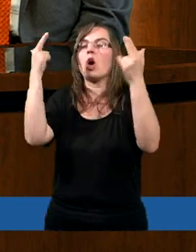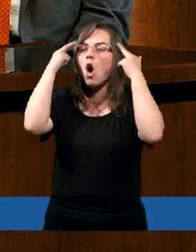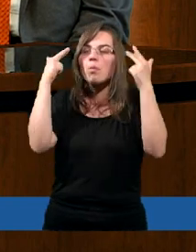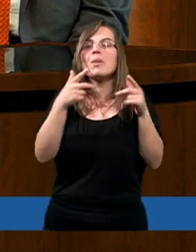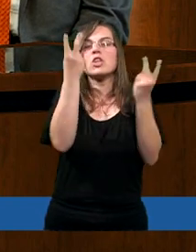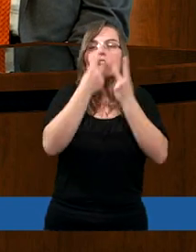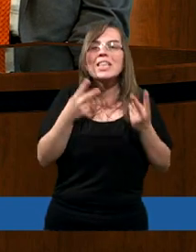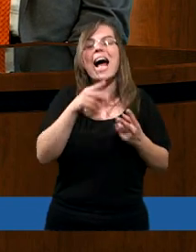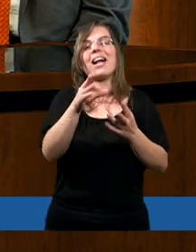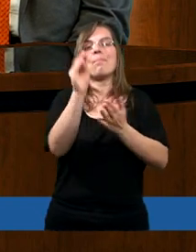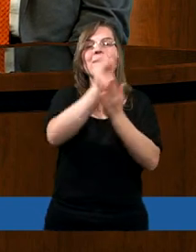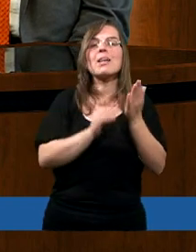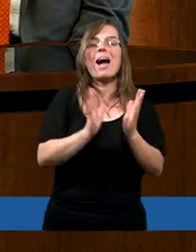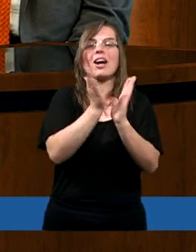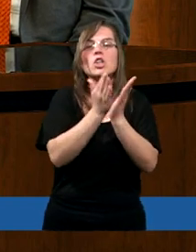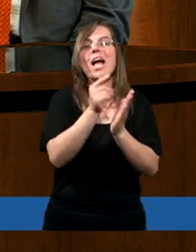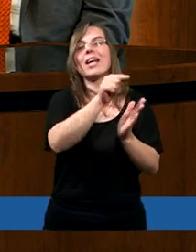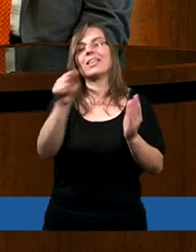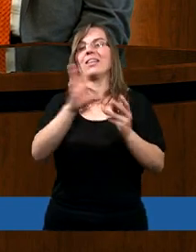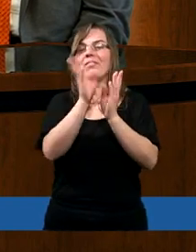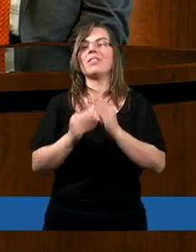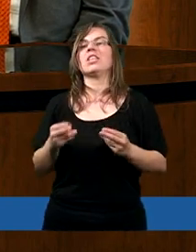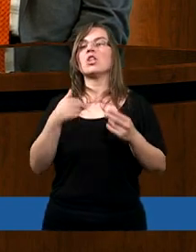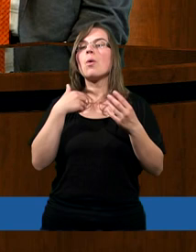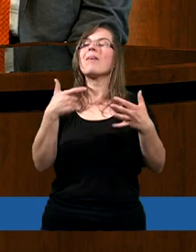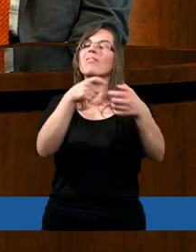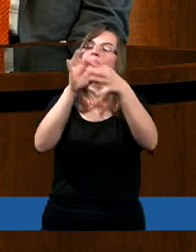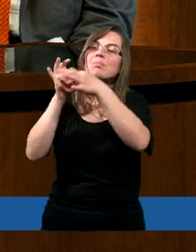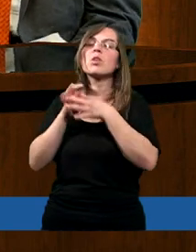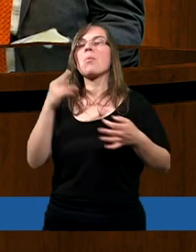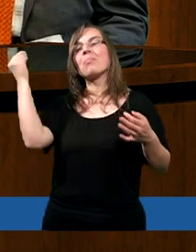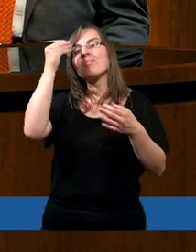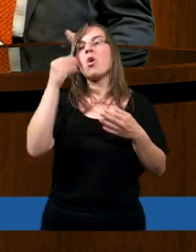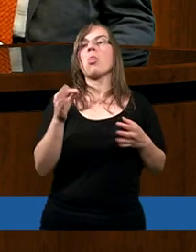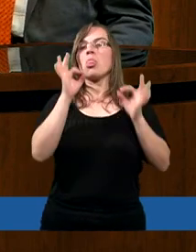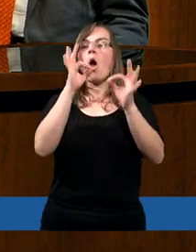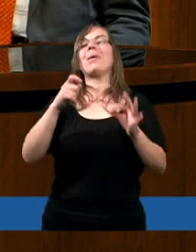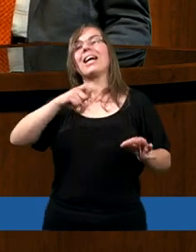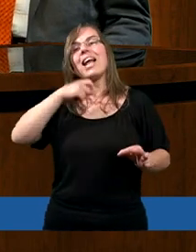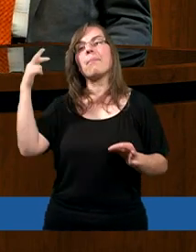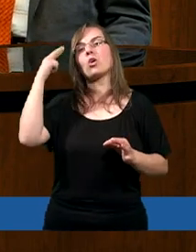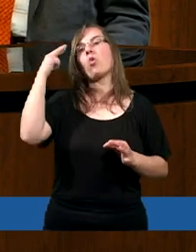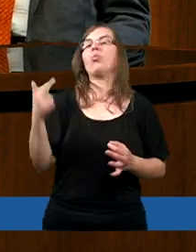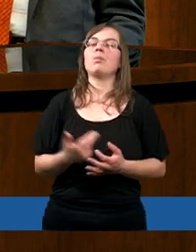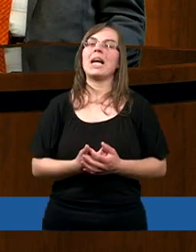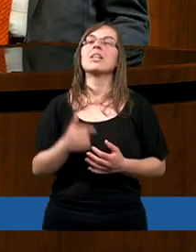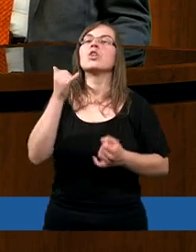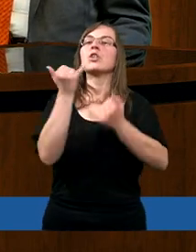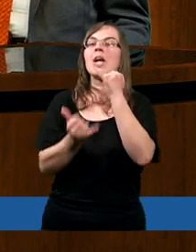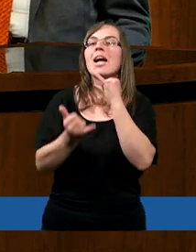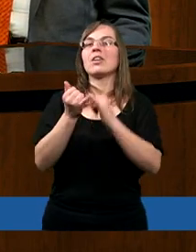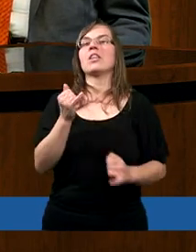tak nie jest. Całe Pismo. Całe Pismo i dobrze jest, jeżeli my, też tak rozumiemy, jeżeli